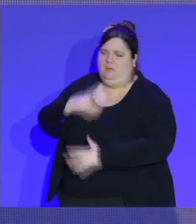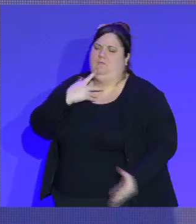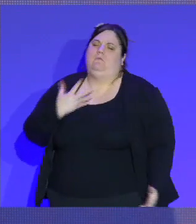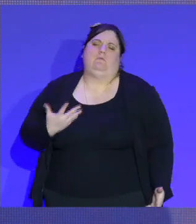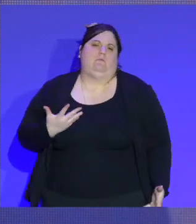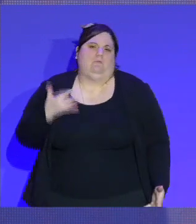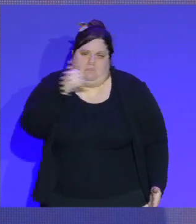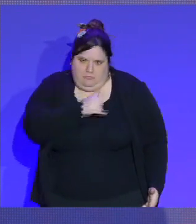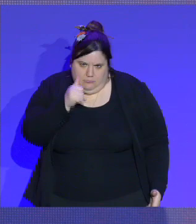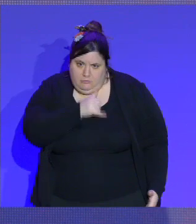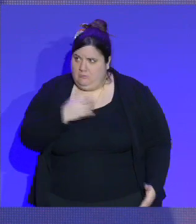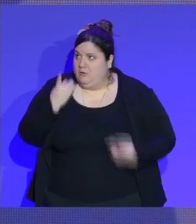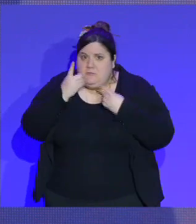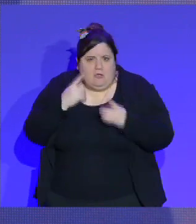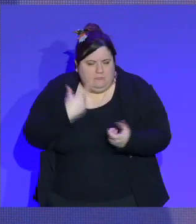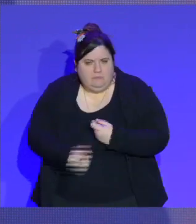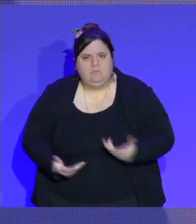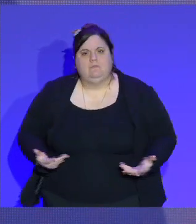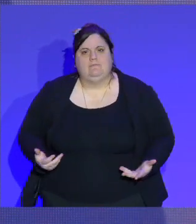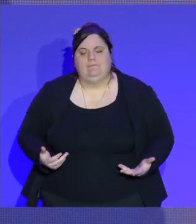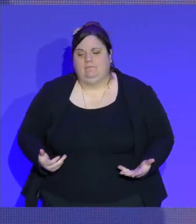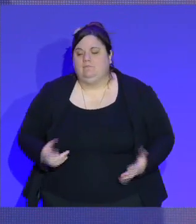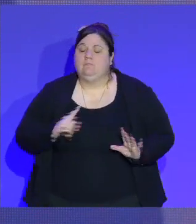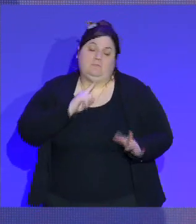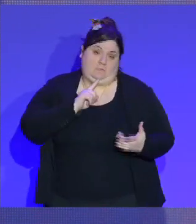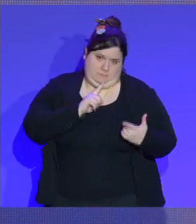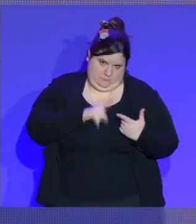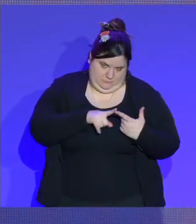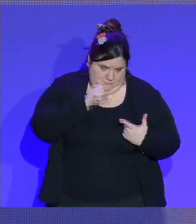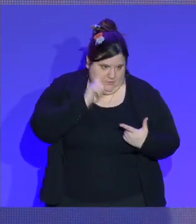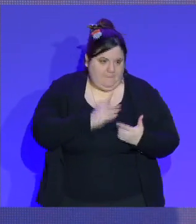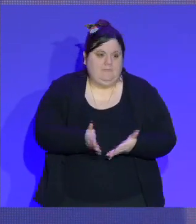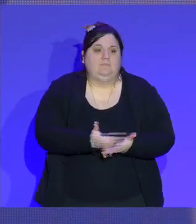la question des rémunérations, vous l'avez évoqué. Il y a des pays qui,